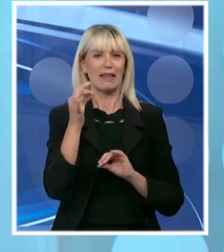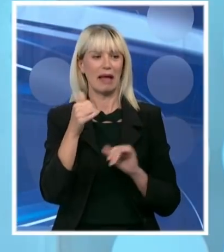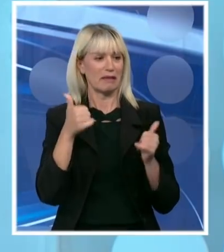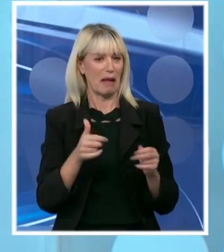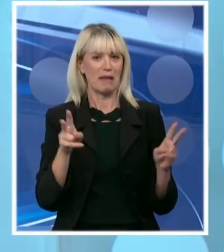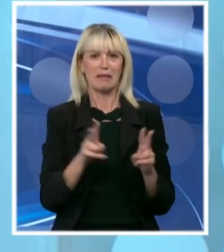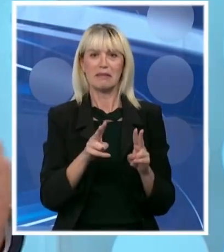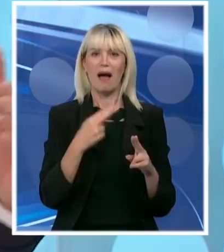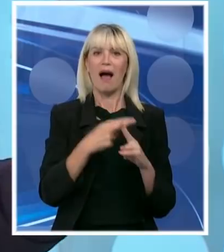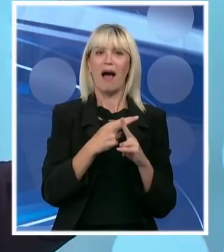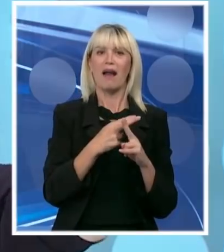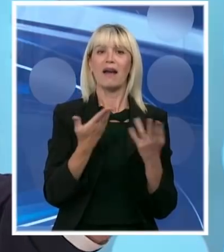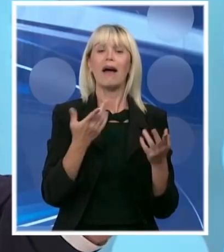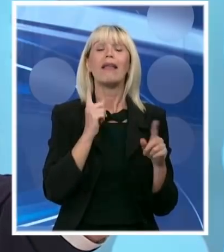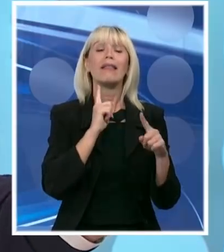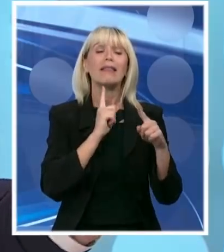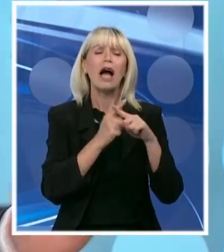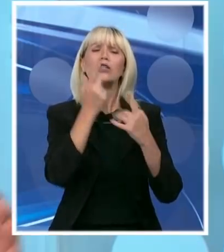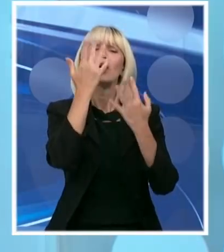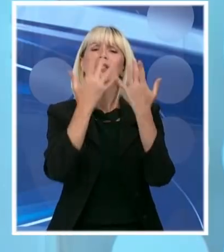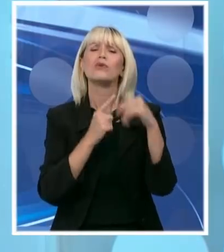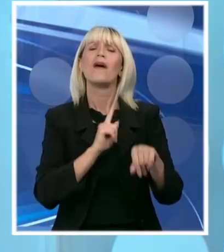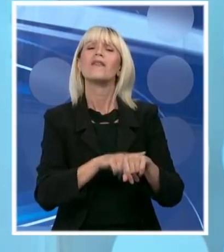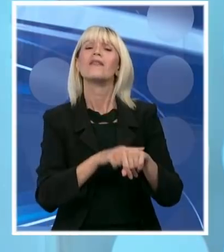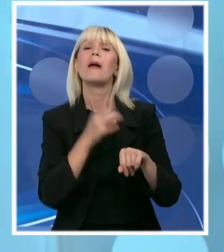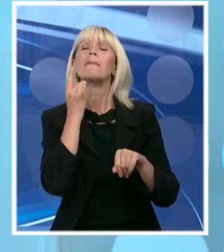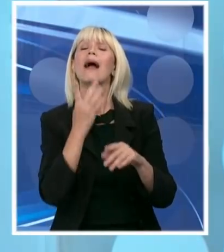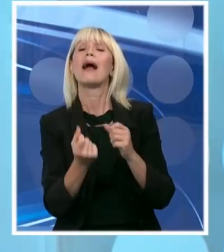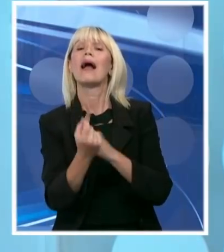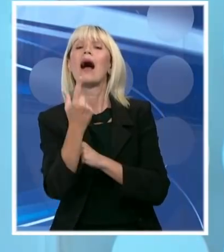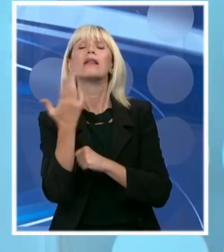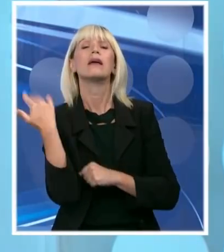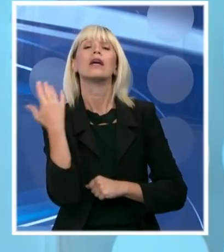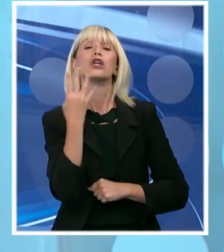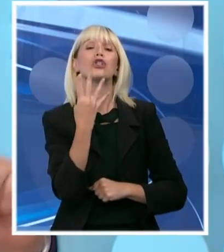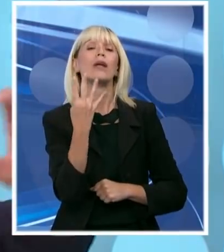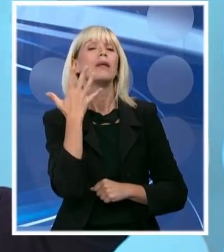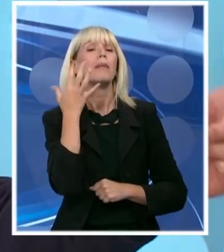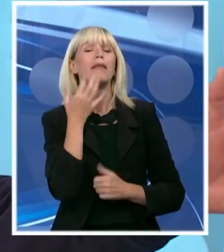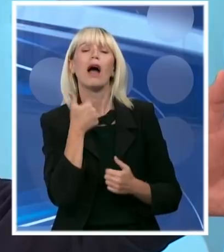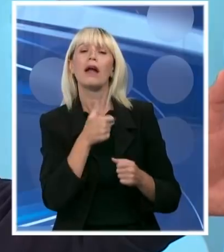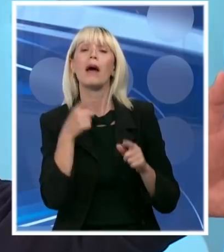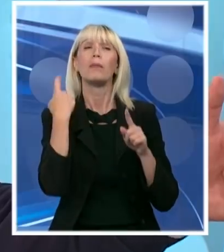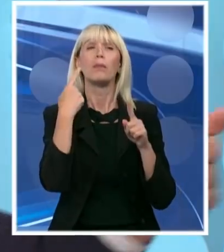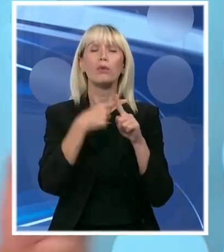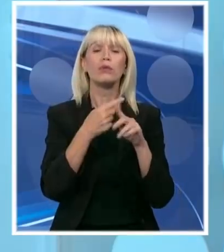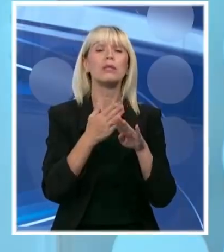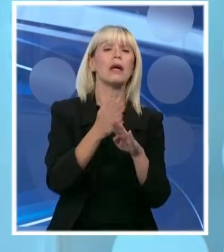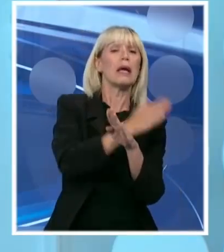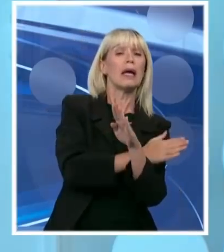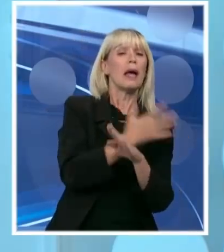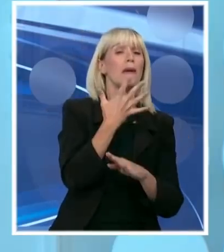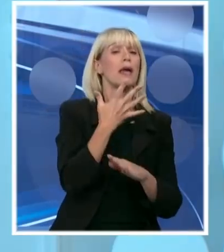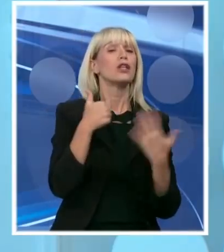zaraženih. Već stačno pogledajte vreme u koje su bili zaraženi. Stačno pogledajte pre 4 i 5 dana, dakle, i minus 5, 6, 7 dana,